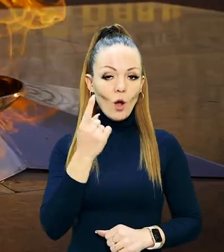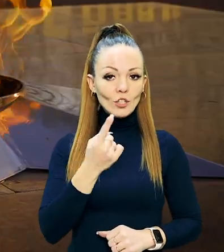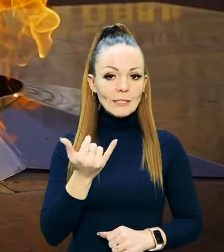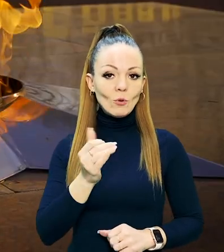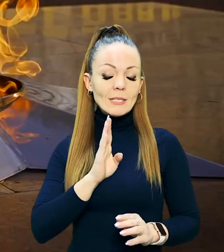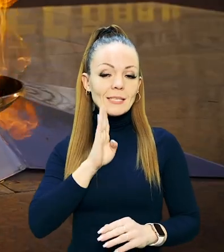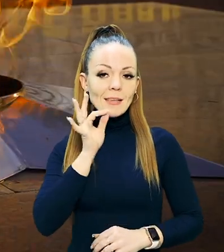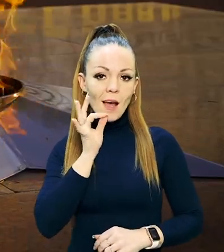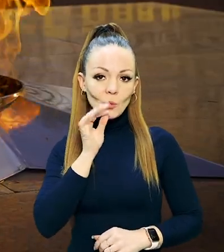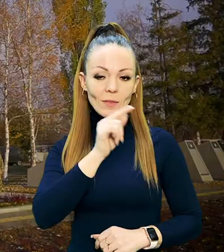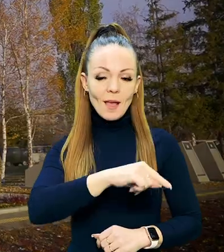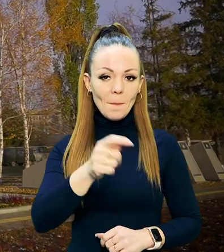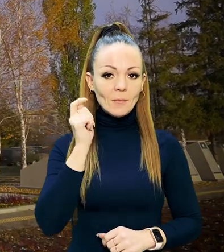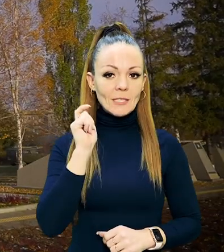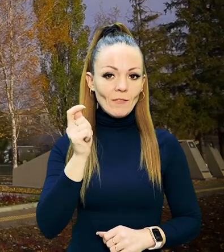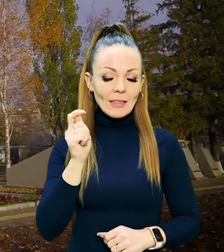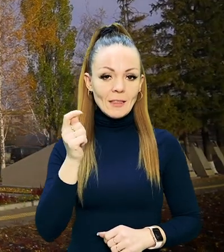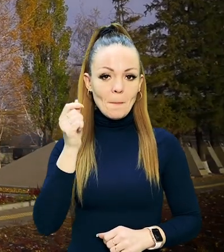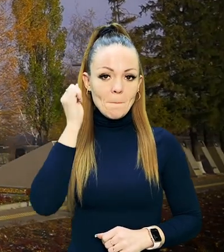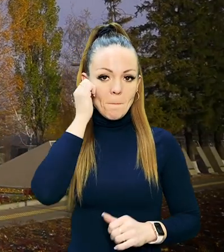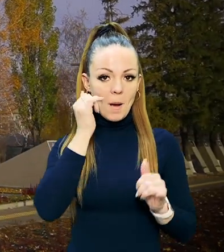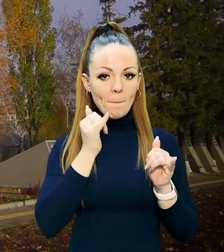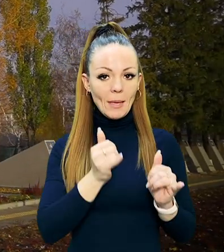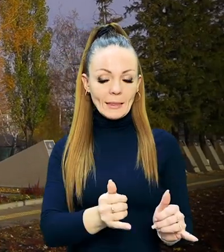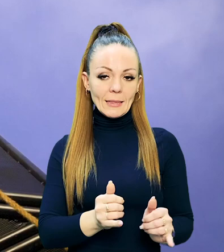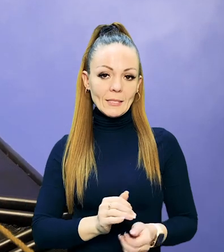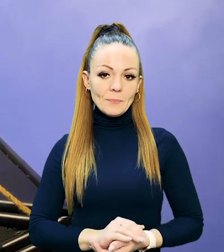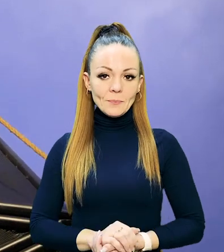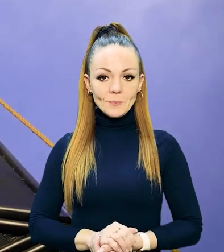Сьогодні зранку там пролунав дзвін пам'яті.